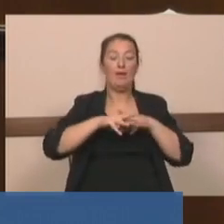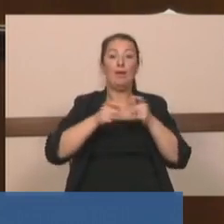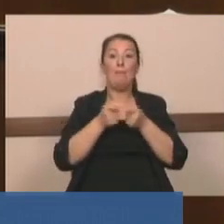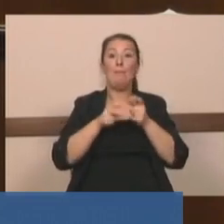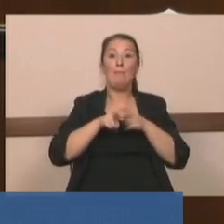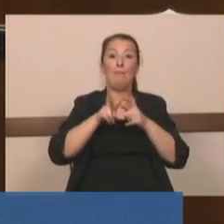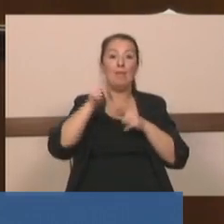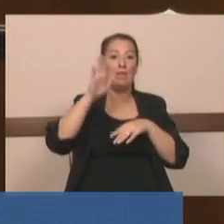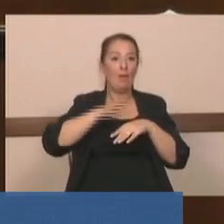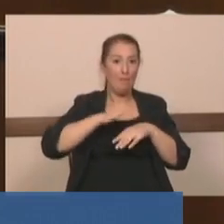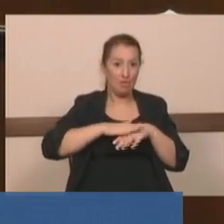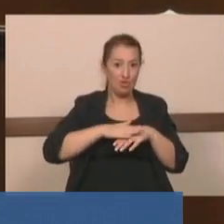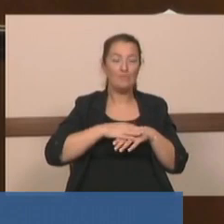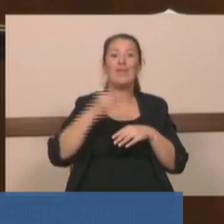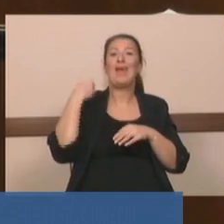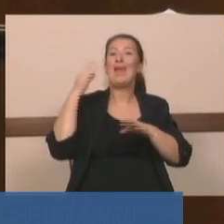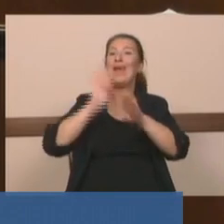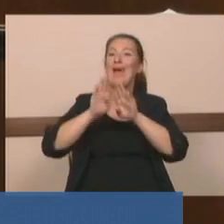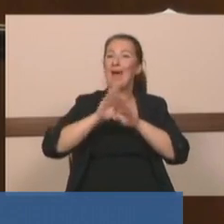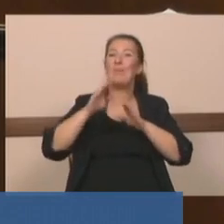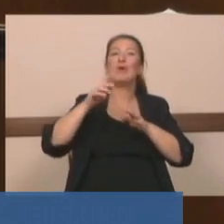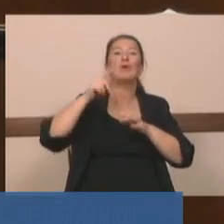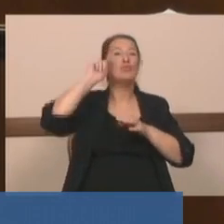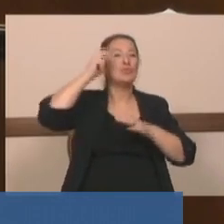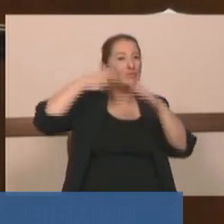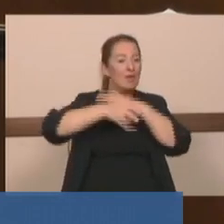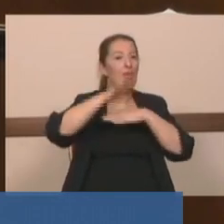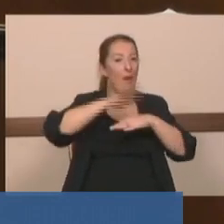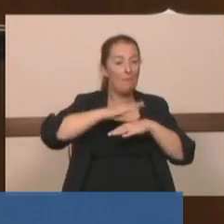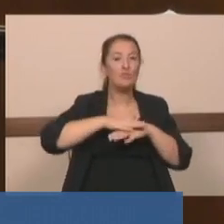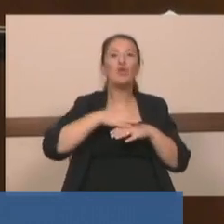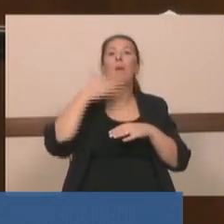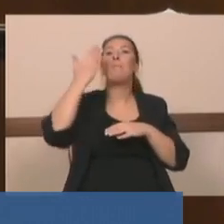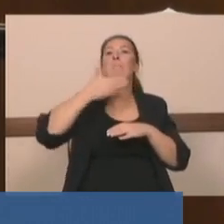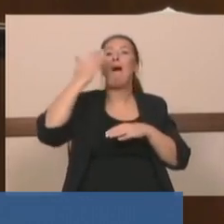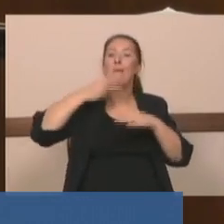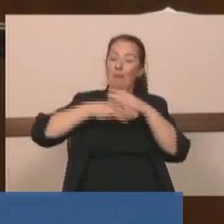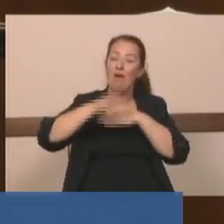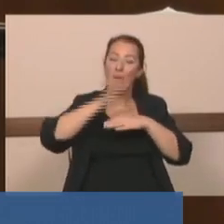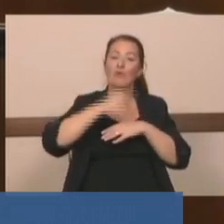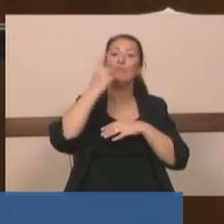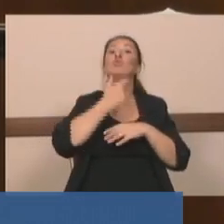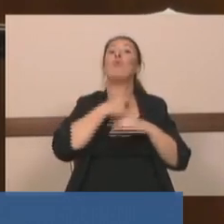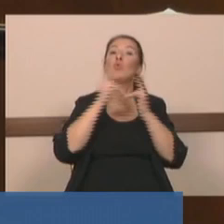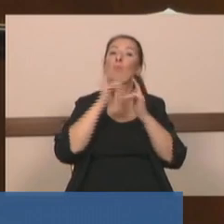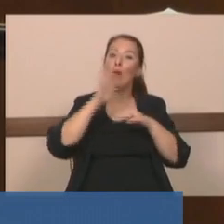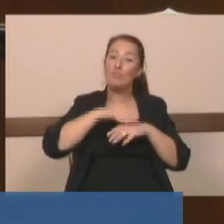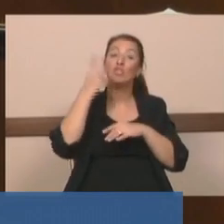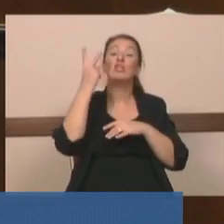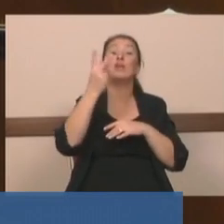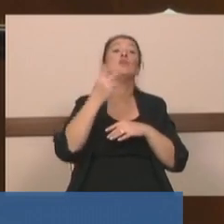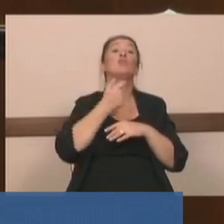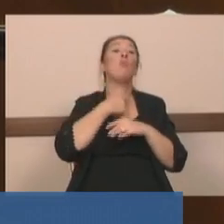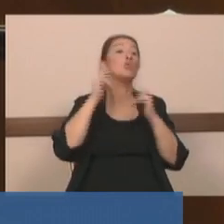Avrasya'yı yapmış, Marmara'yı yapmış, Birinci Boğaz Köprüsü'nü yapmış, İkinci Boğaz Köprüsü'nü yapmış,